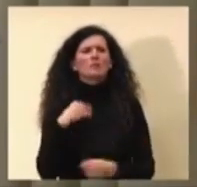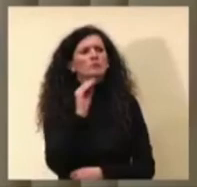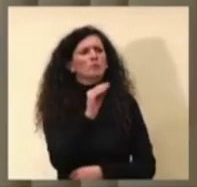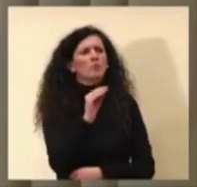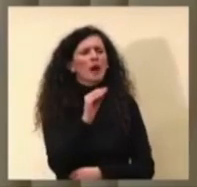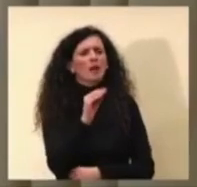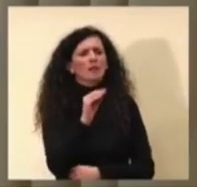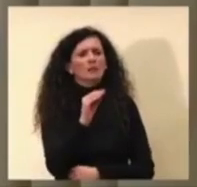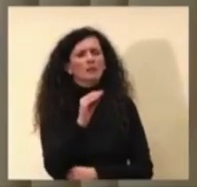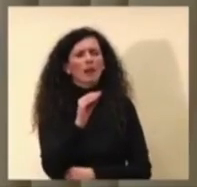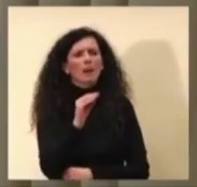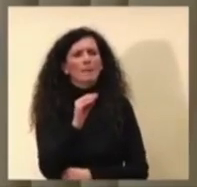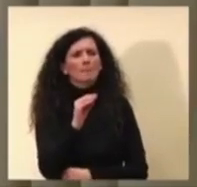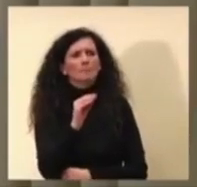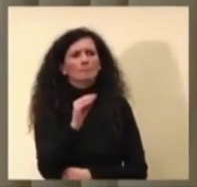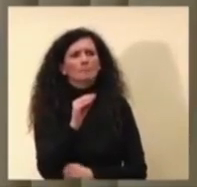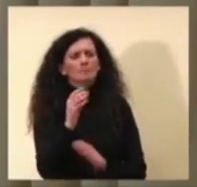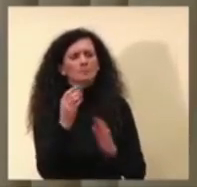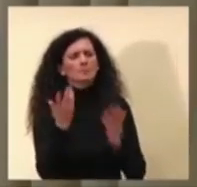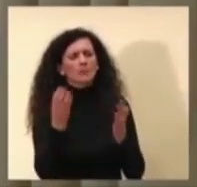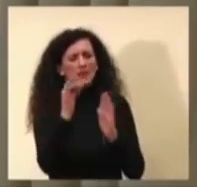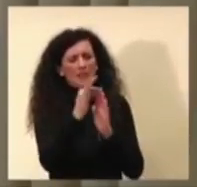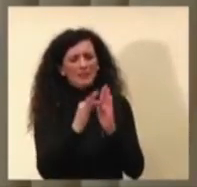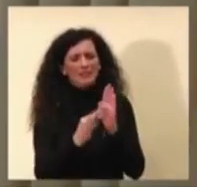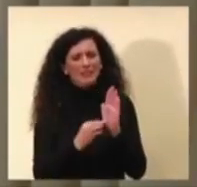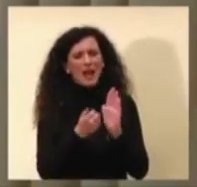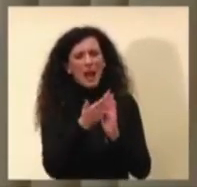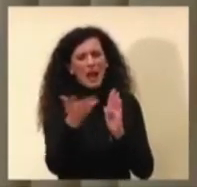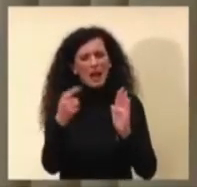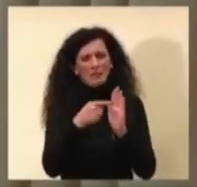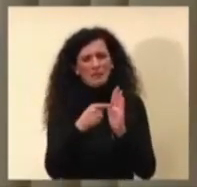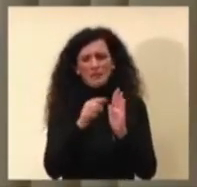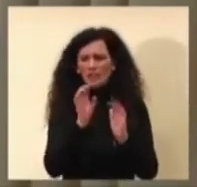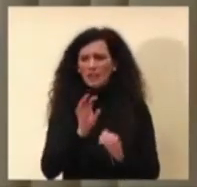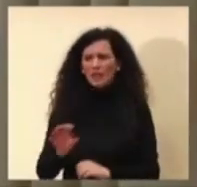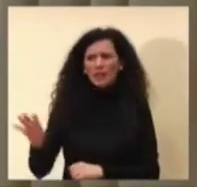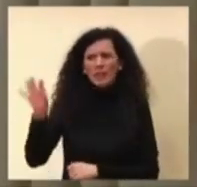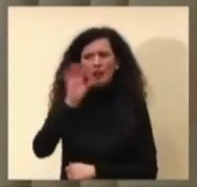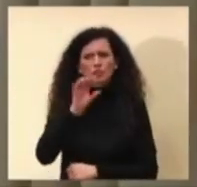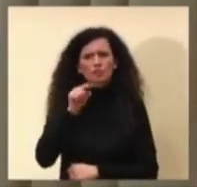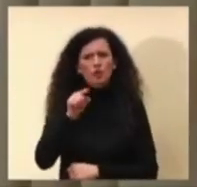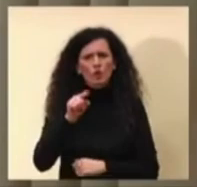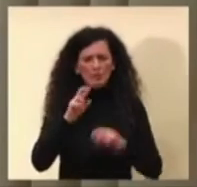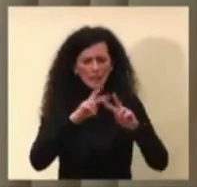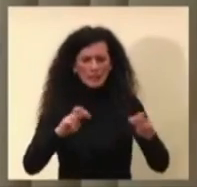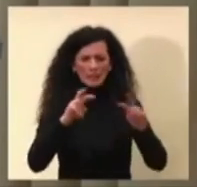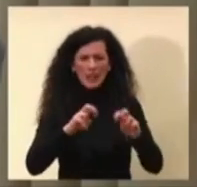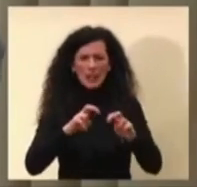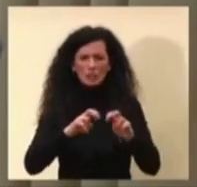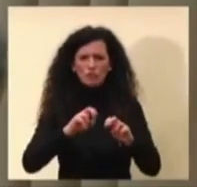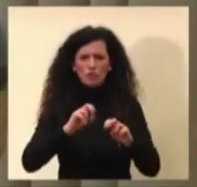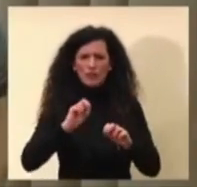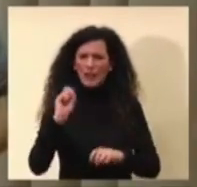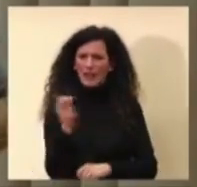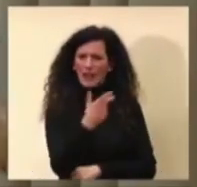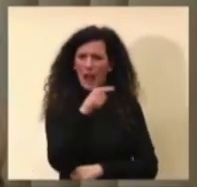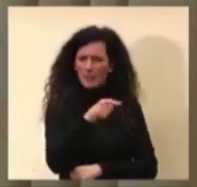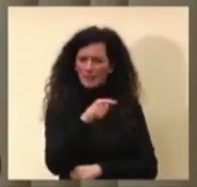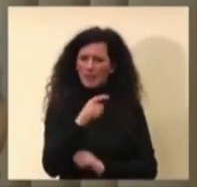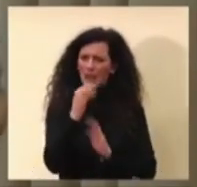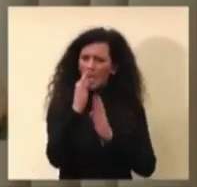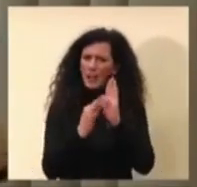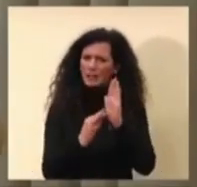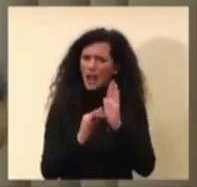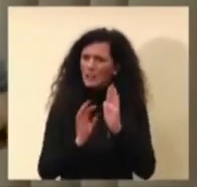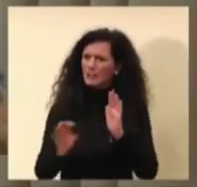stati comunicati i dati sulle regioni dell'ultima indagine rapida lo chiedo perché questo ha fatto un po'